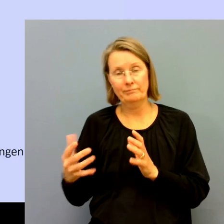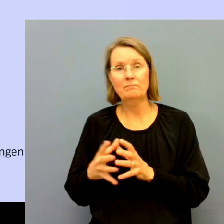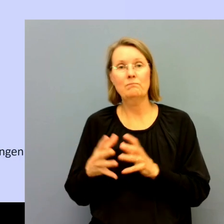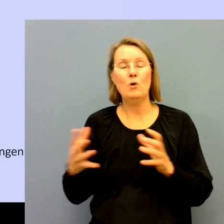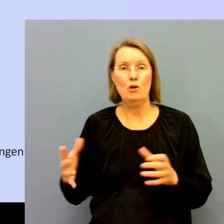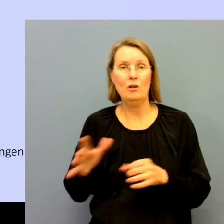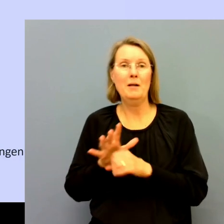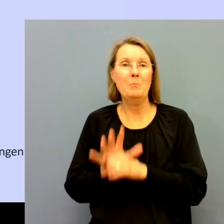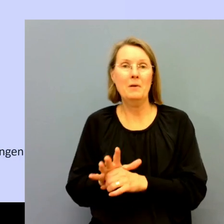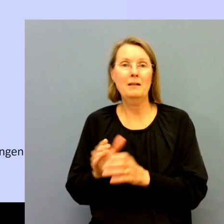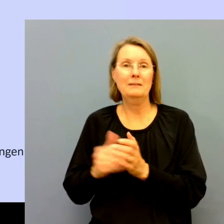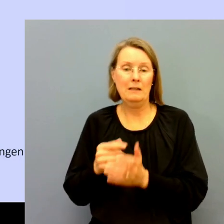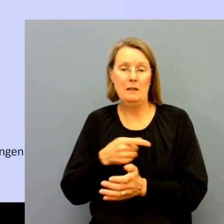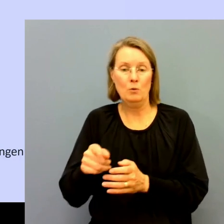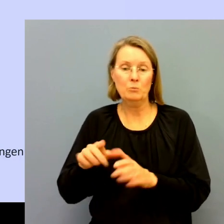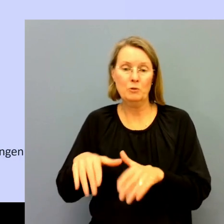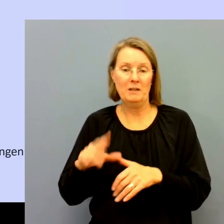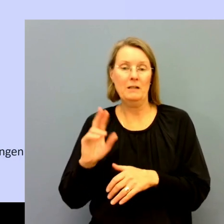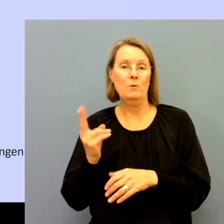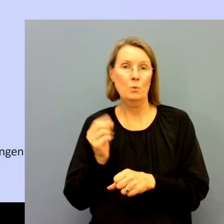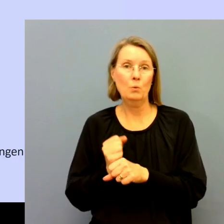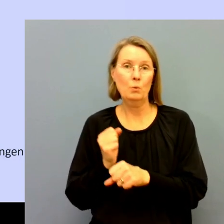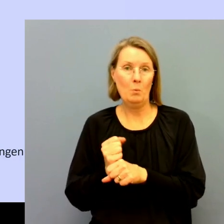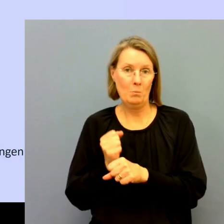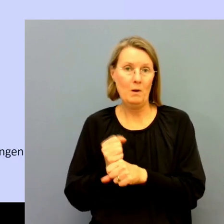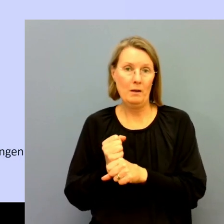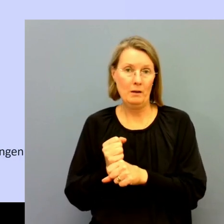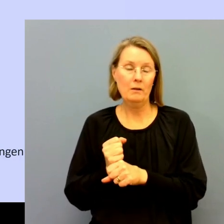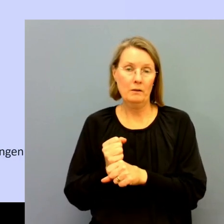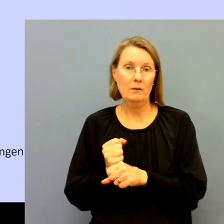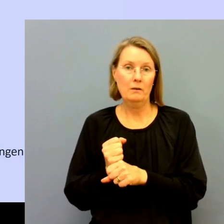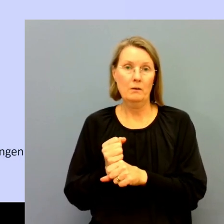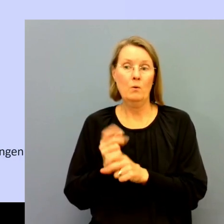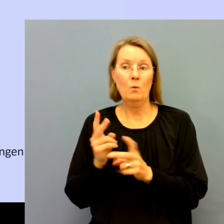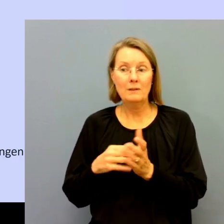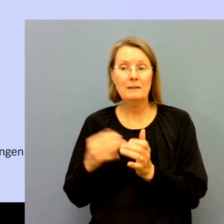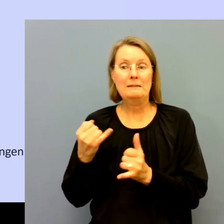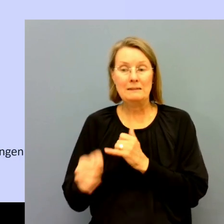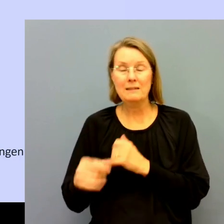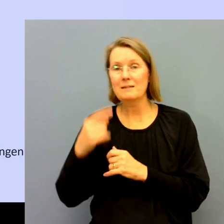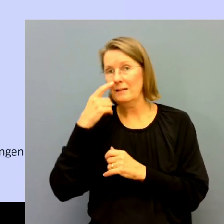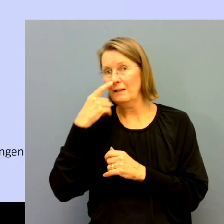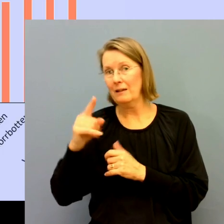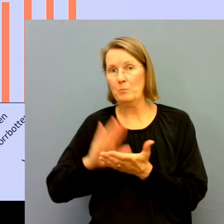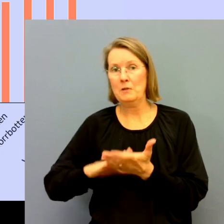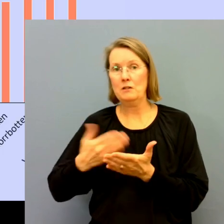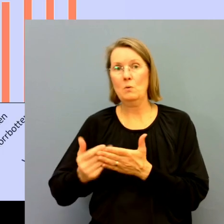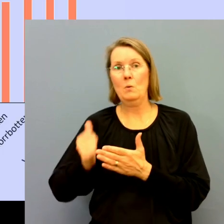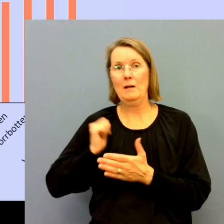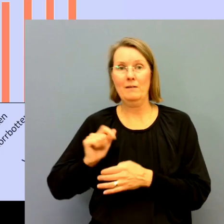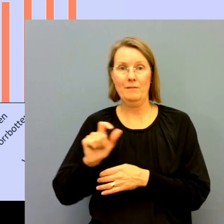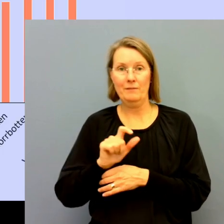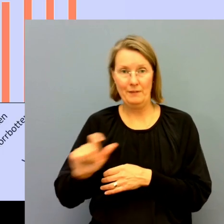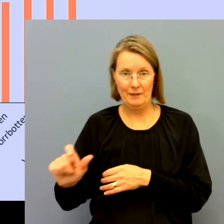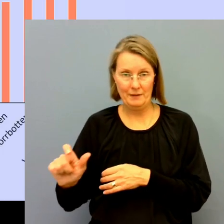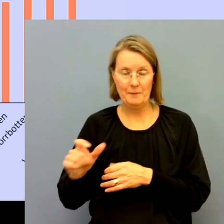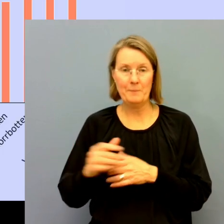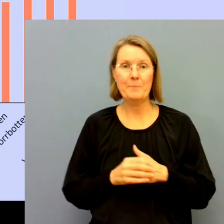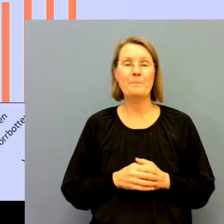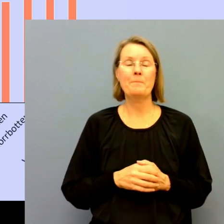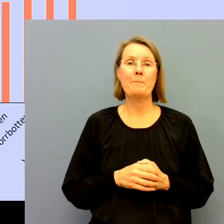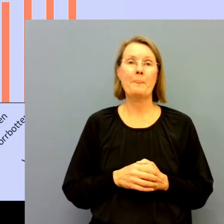en ökad press på de som arbetar i yrket. Och i slutändan så drabbas ju förstås tolkanvändarna.